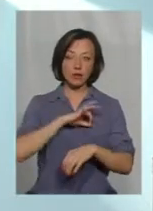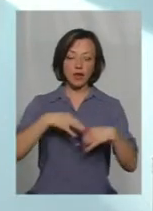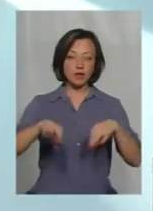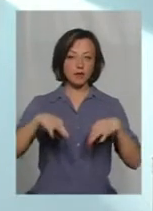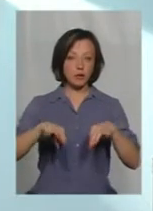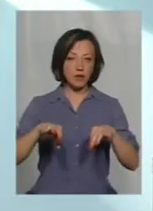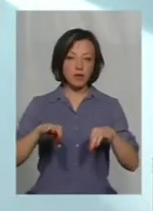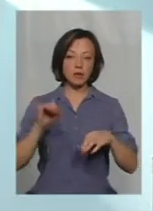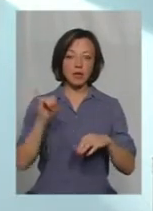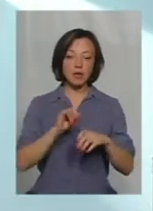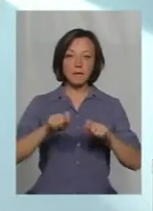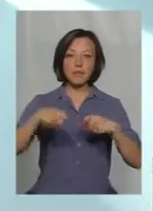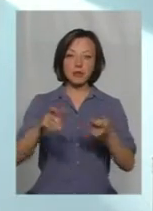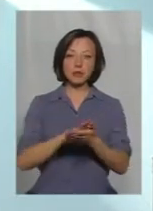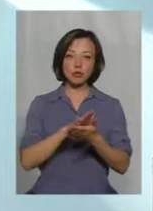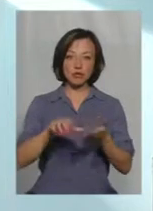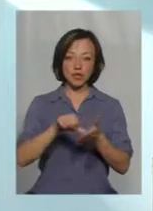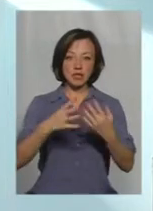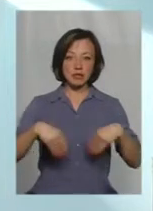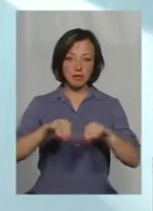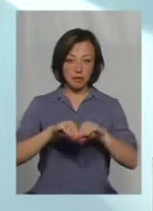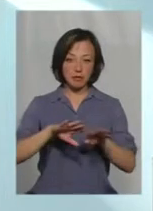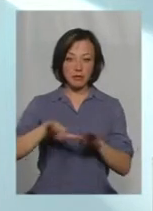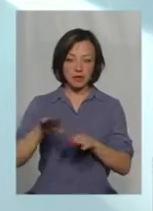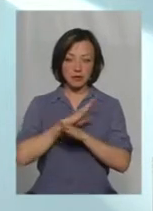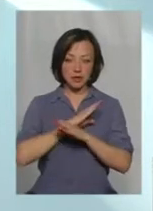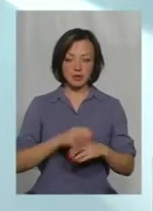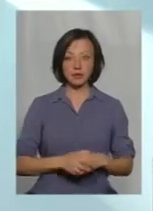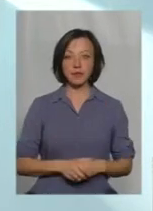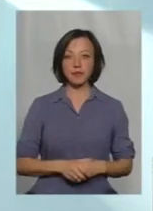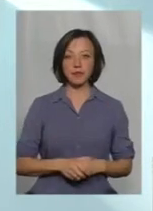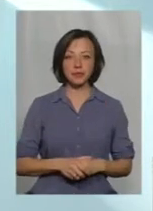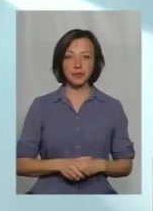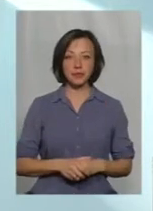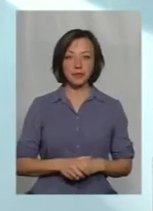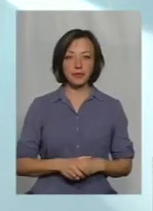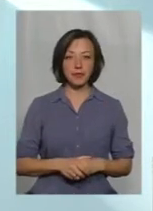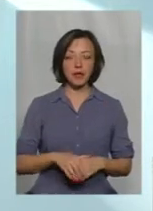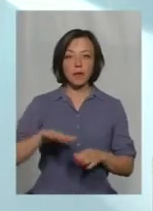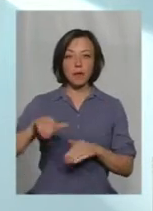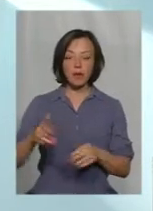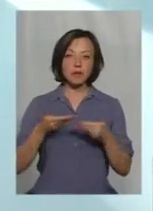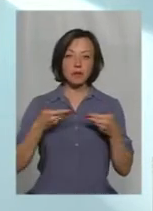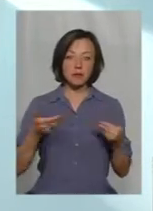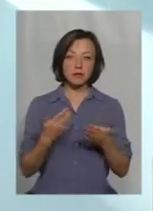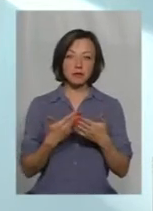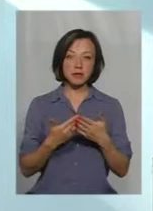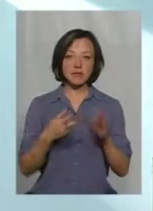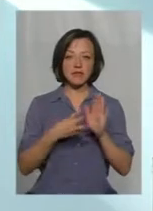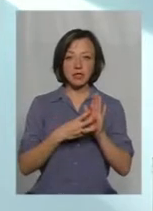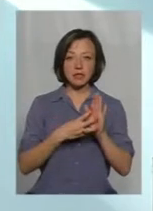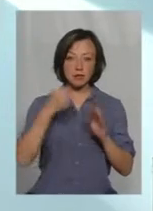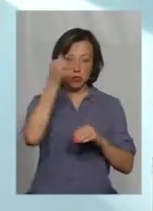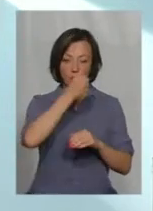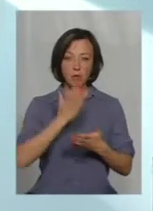автомобілем і передачу безкоштовно членам сім'ї після смерті інваліда. Потім ми років десь 8